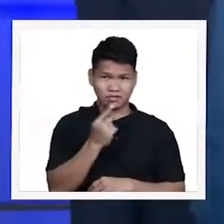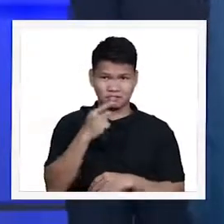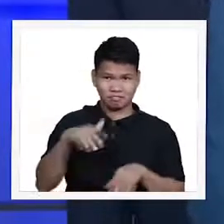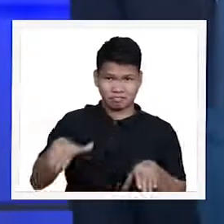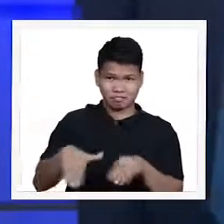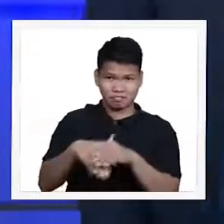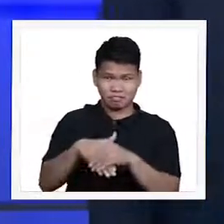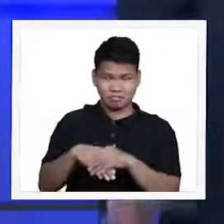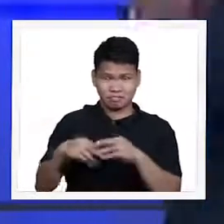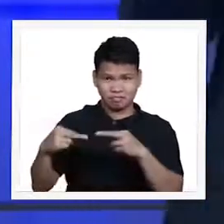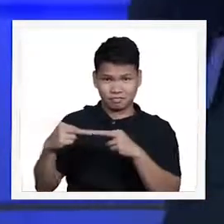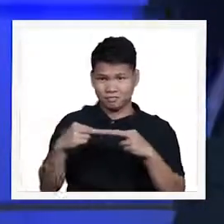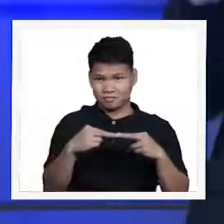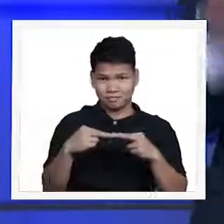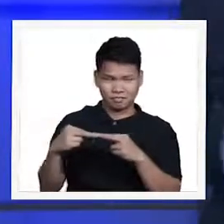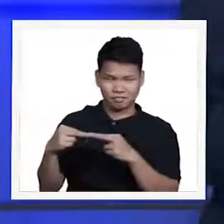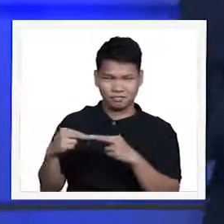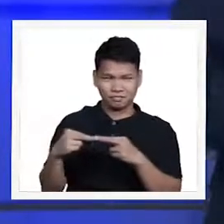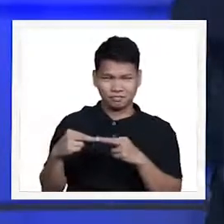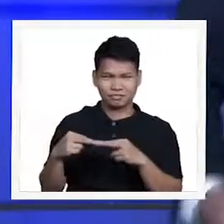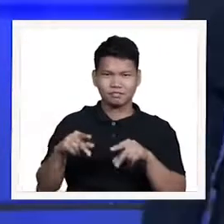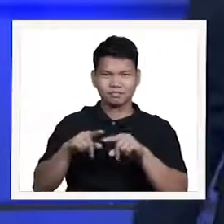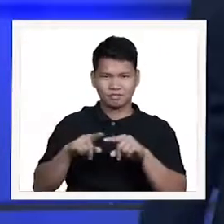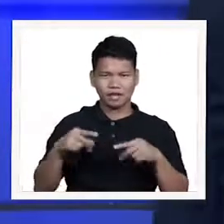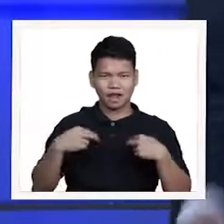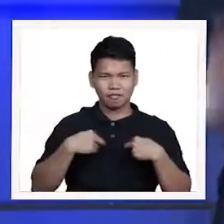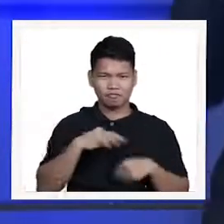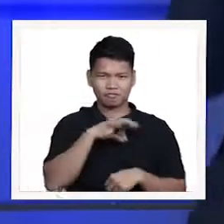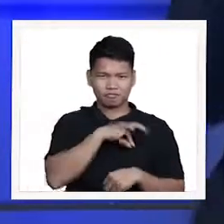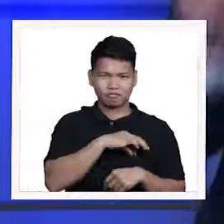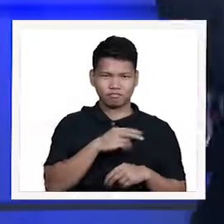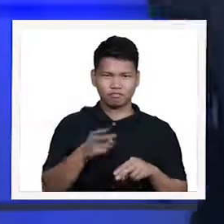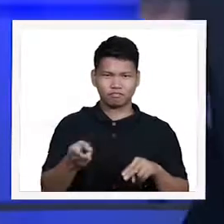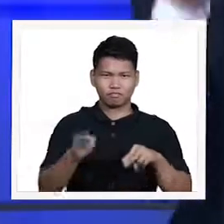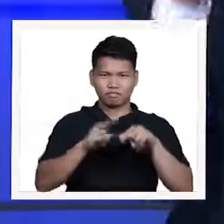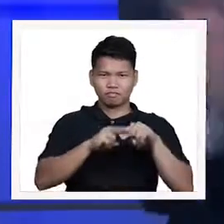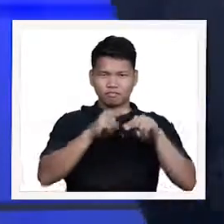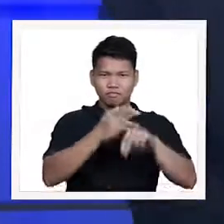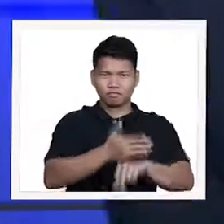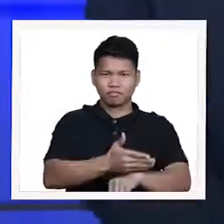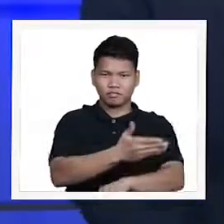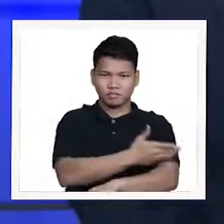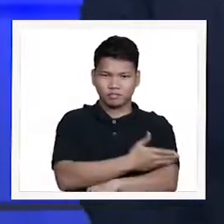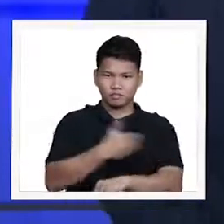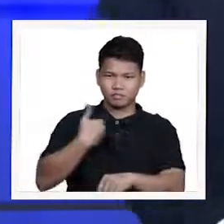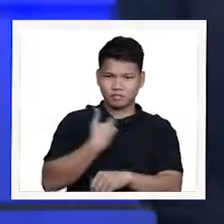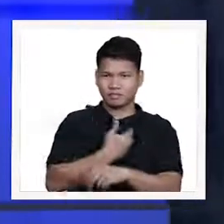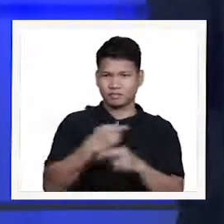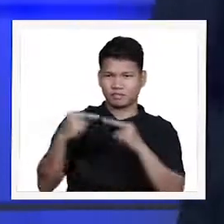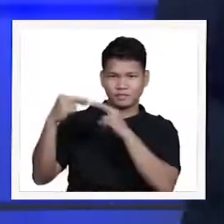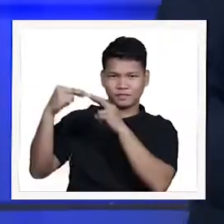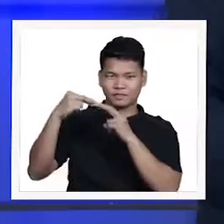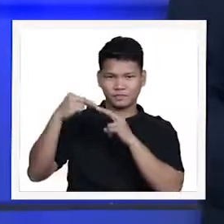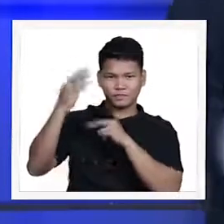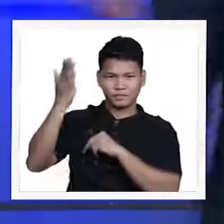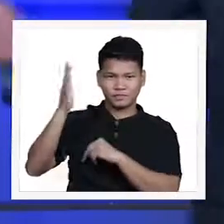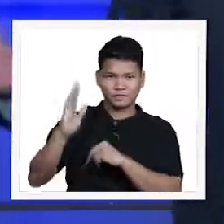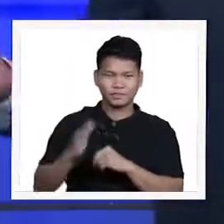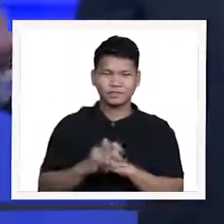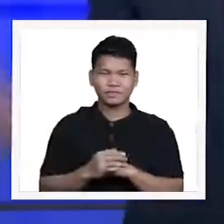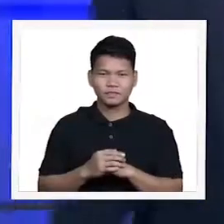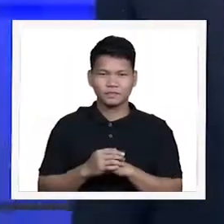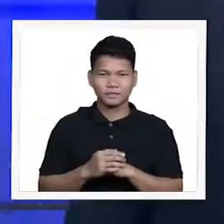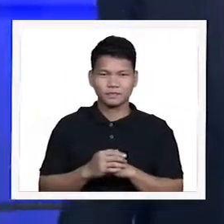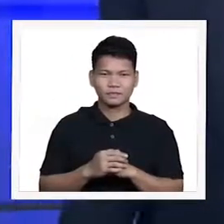relationship, malaki po ang maitutulong kahit sa ating relasyon, sa ating Panginoon. How